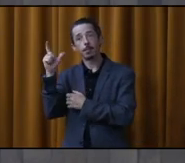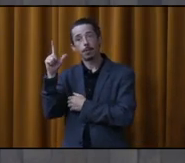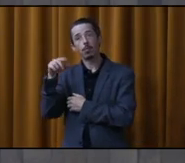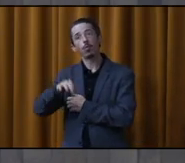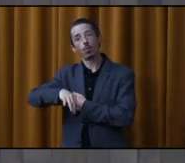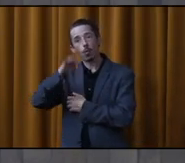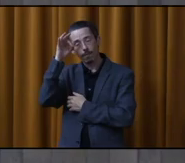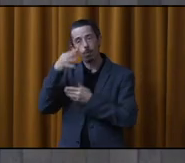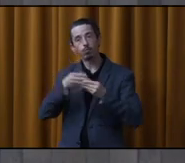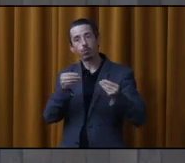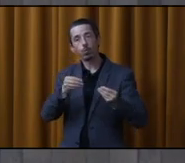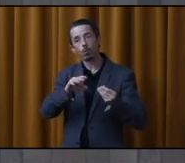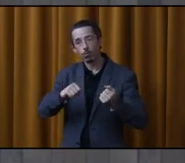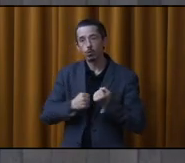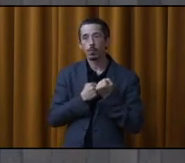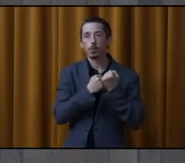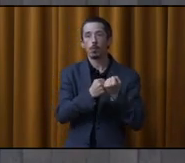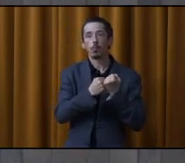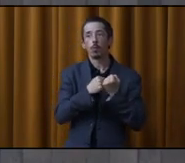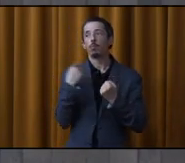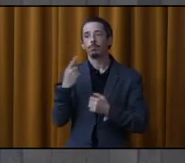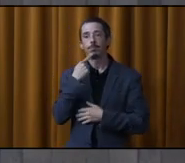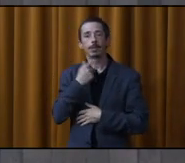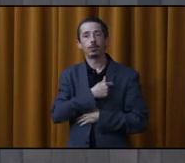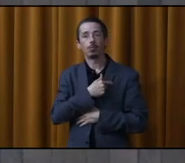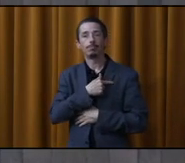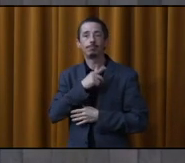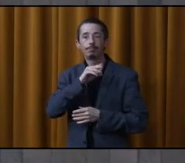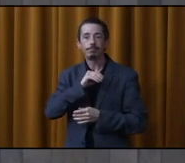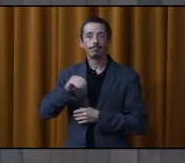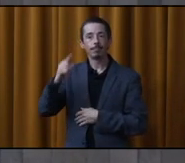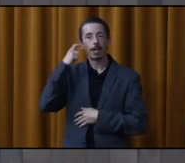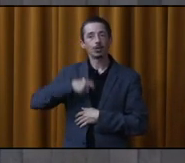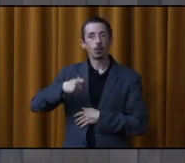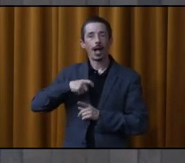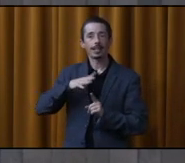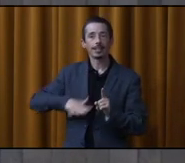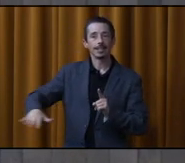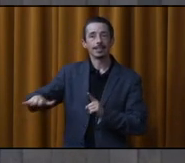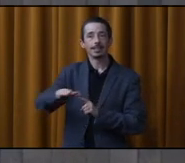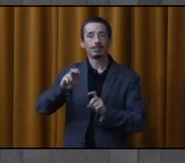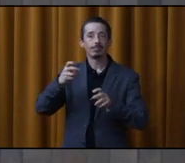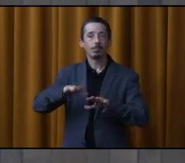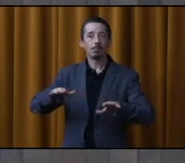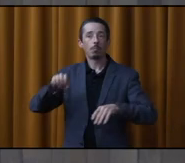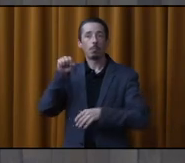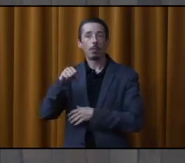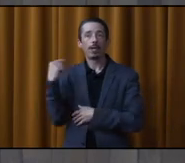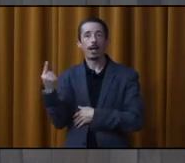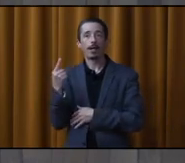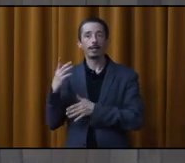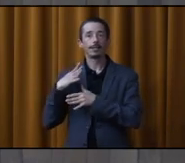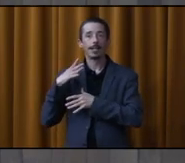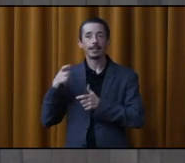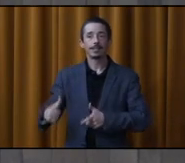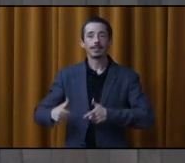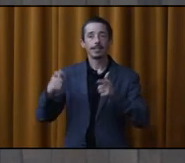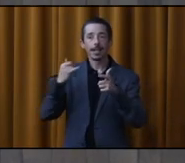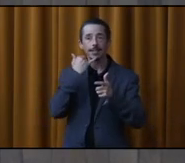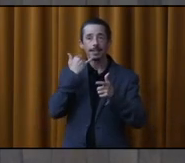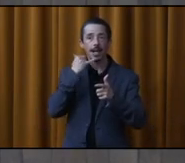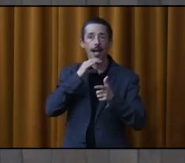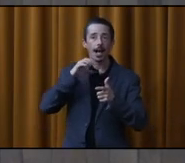trouve des solutions pour assurer une meilleure, sans jeu de mots, pour assurabilité aux propriétaires de résidences